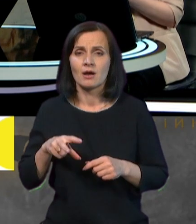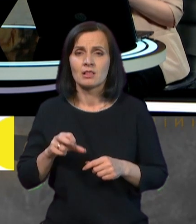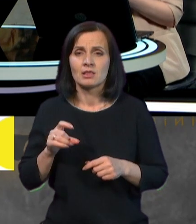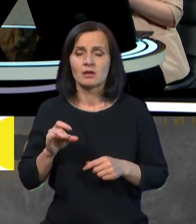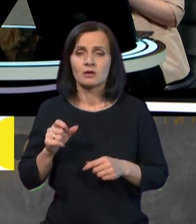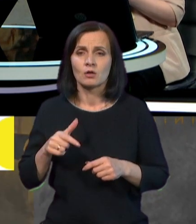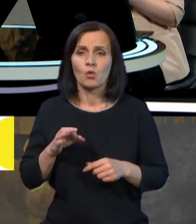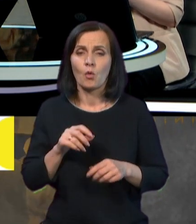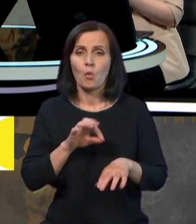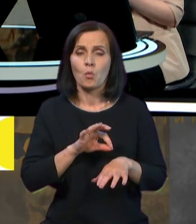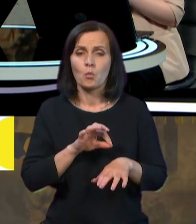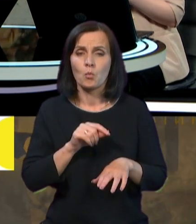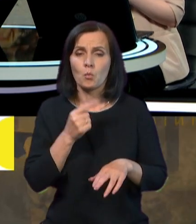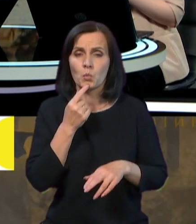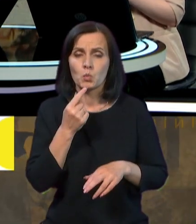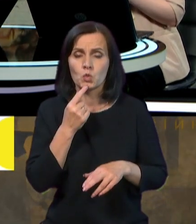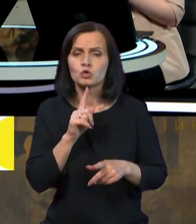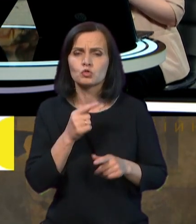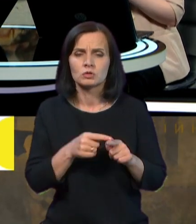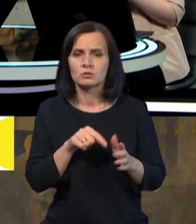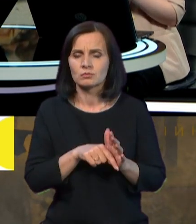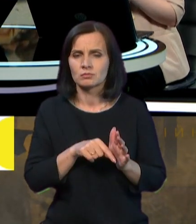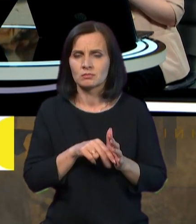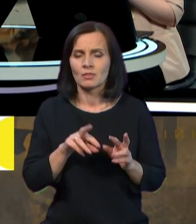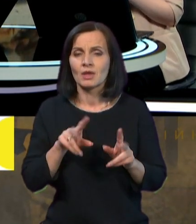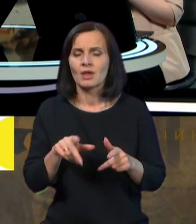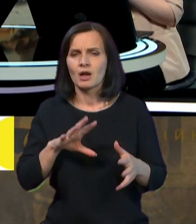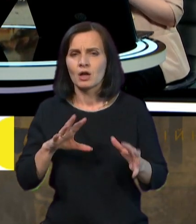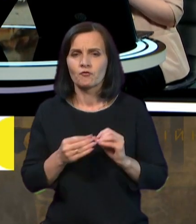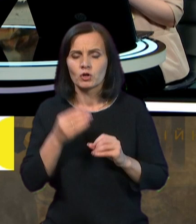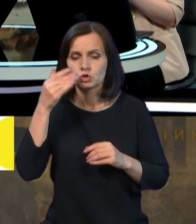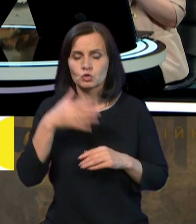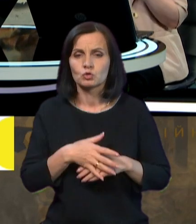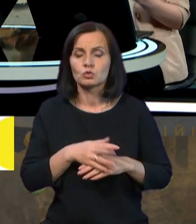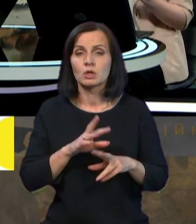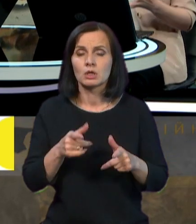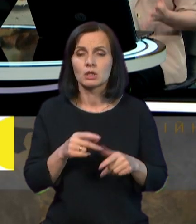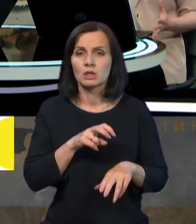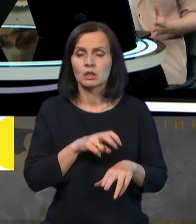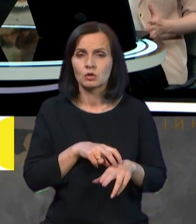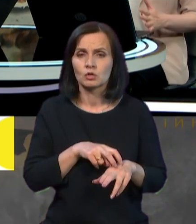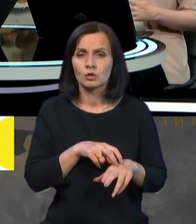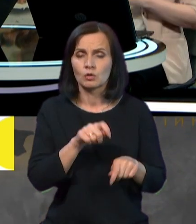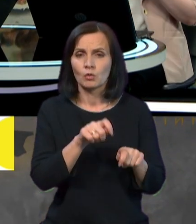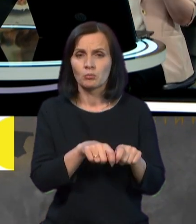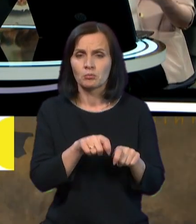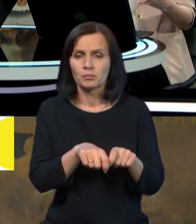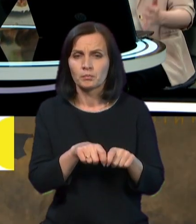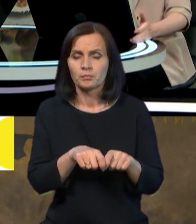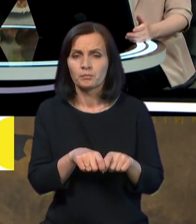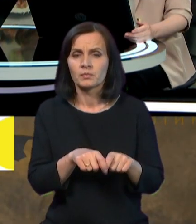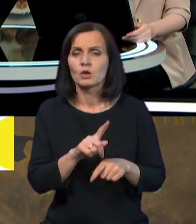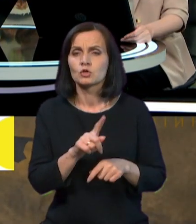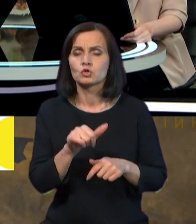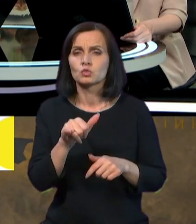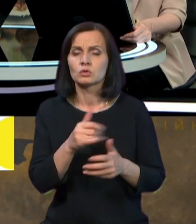алергопроби. Що це таке і як взагалі зрозуміти, як лікарі діагностують, на що в тебе